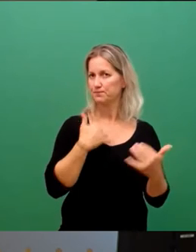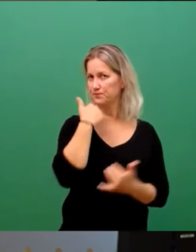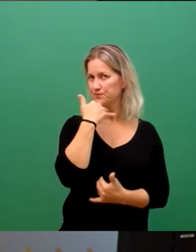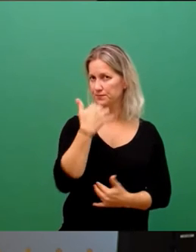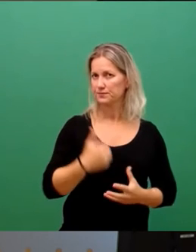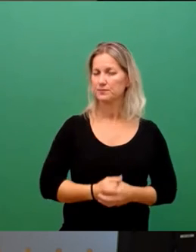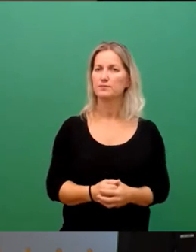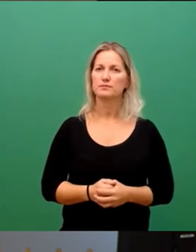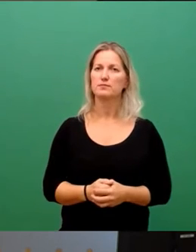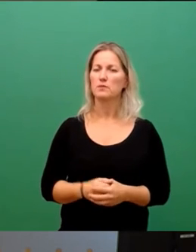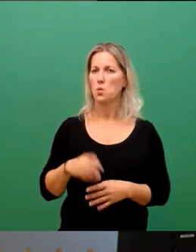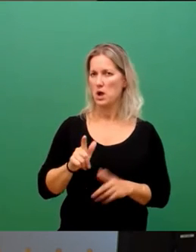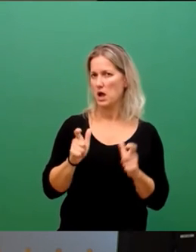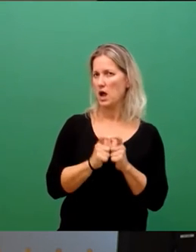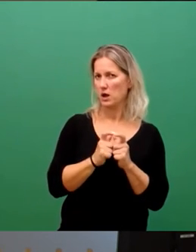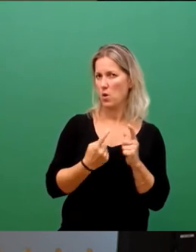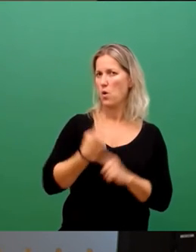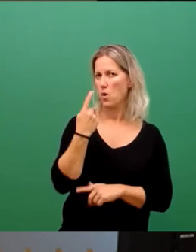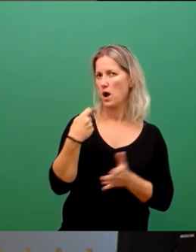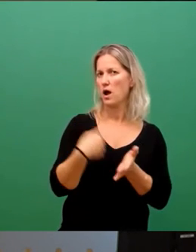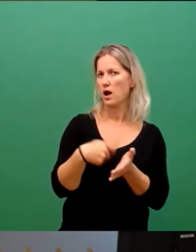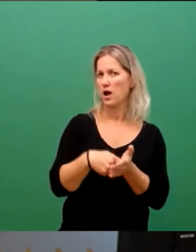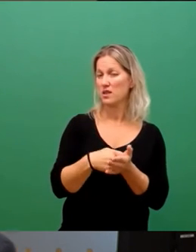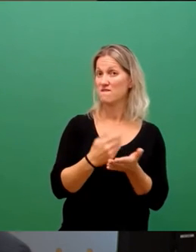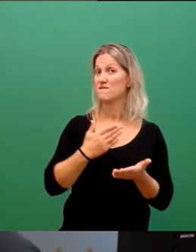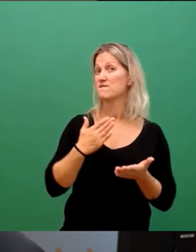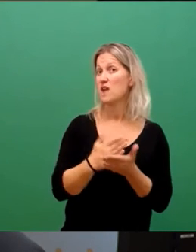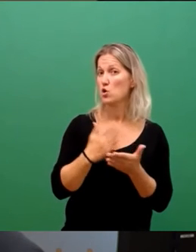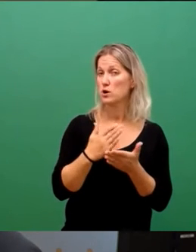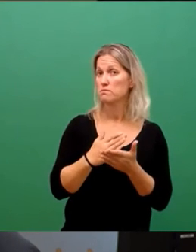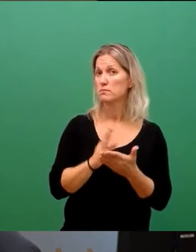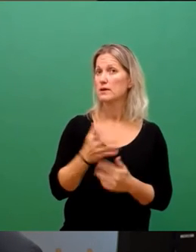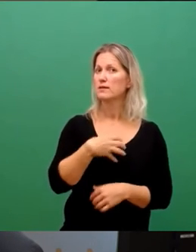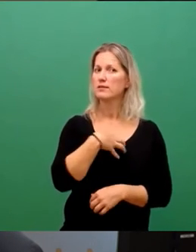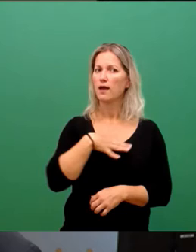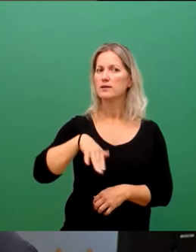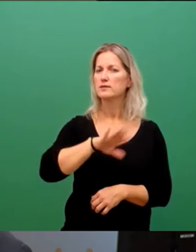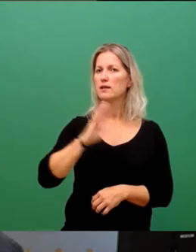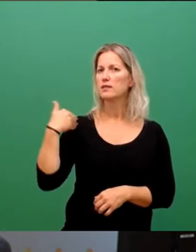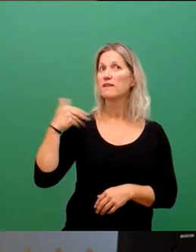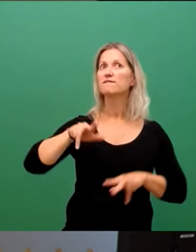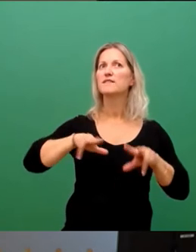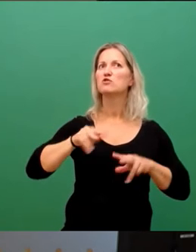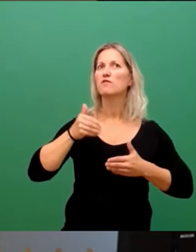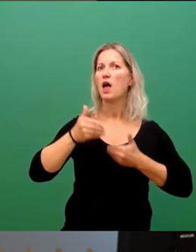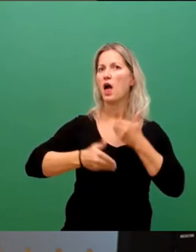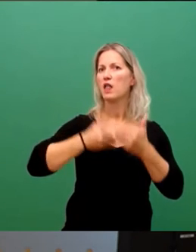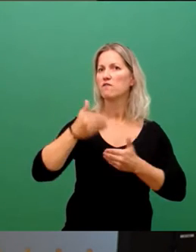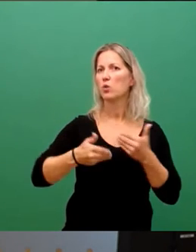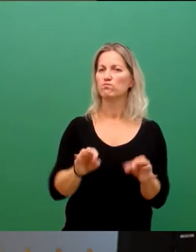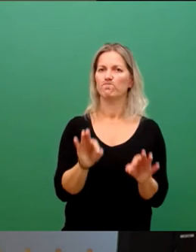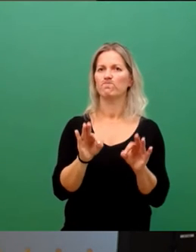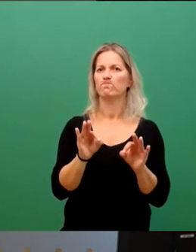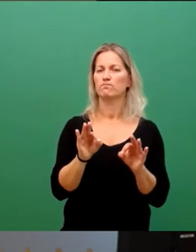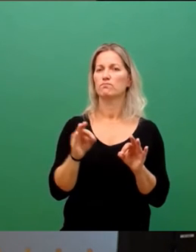Dieser Rekordetat ist möglich, weil sich Dresden wirtschaftlich hervorragend entwickelt und wir sehr robust durch die Corona